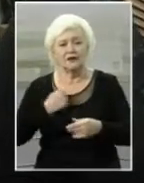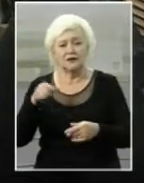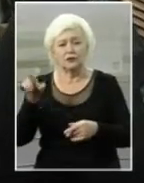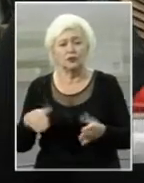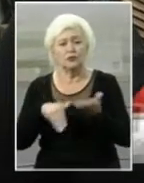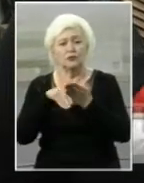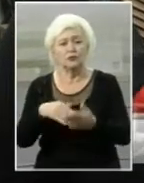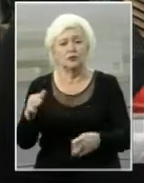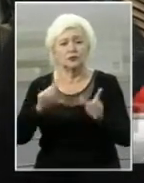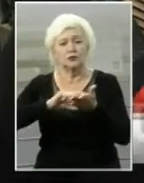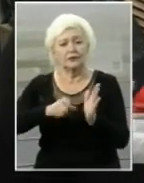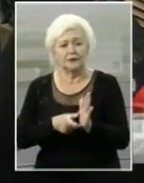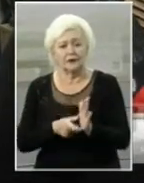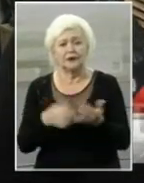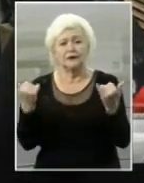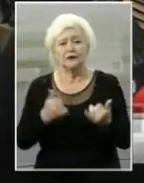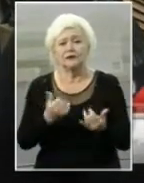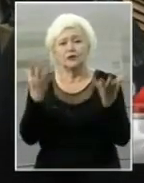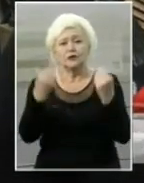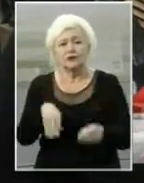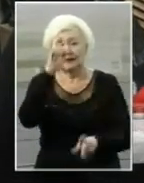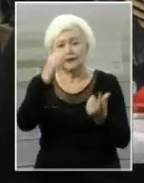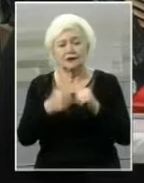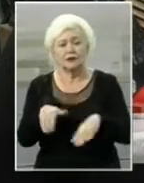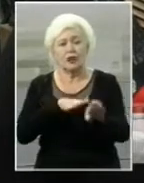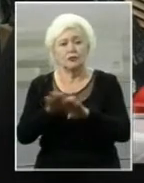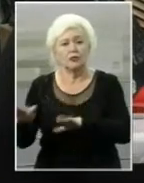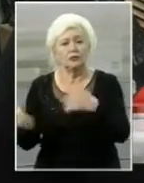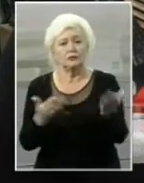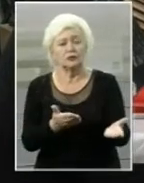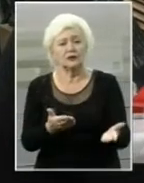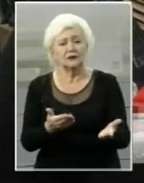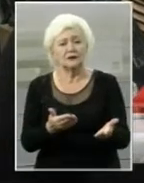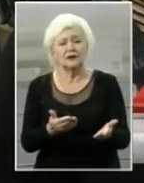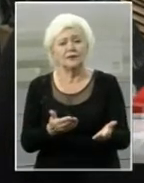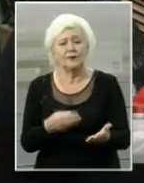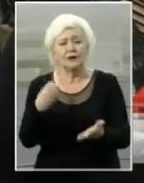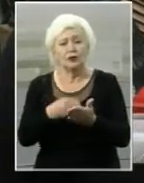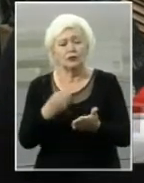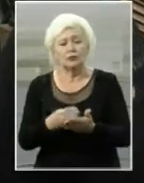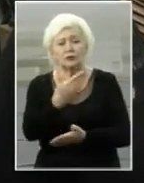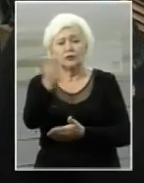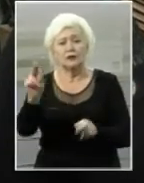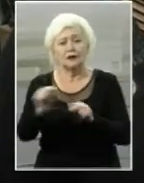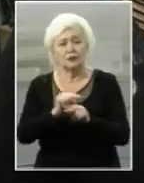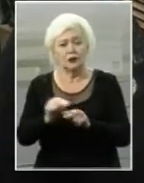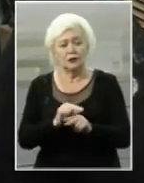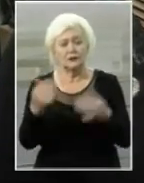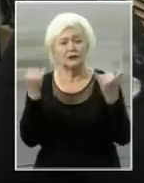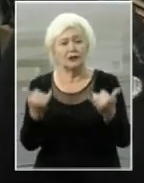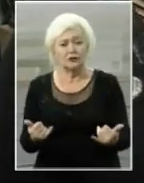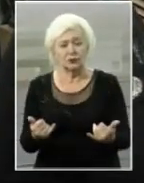сьогоднішній день держава повністю надає кошти на його лікування. Тобто на